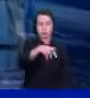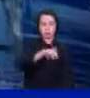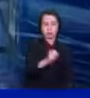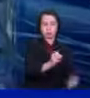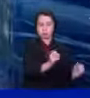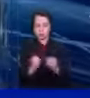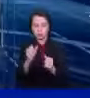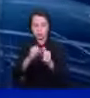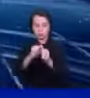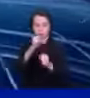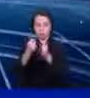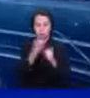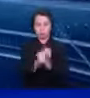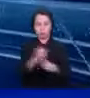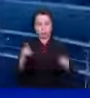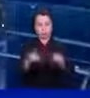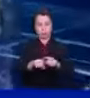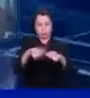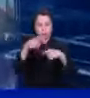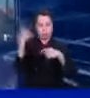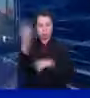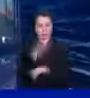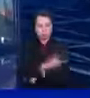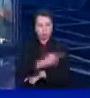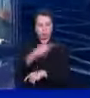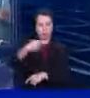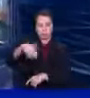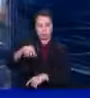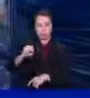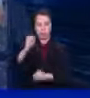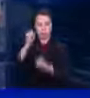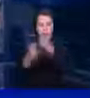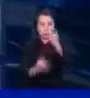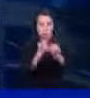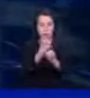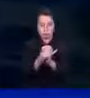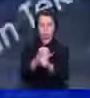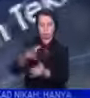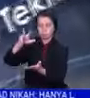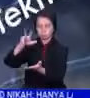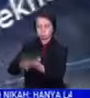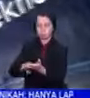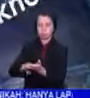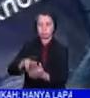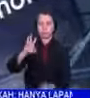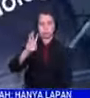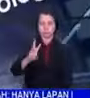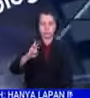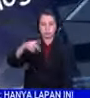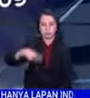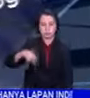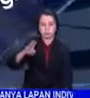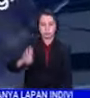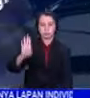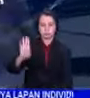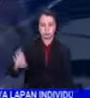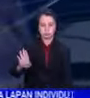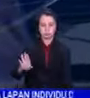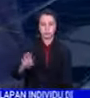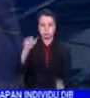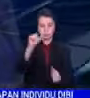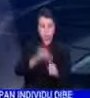dianjurkan setiap tahun serentak sambutan Hari PKS Antarabangsa yang diisytihar oleh Pertubuhan Bangsa Bersatu PBB